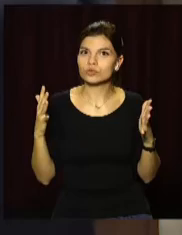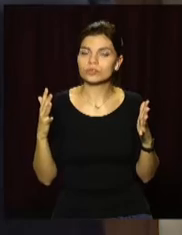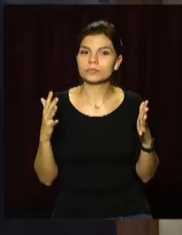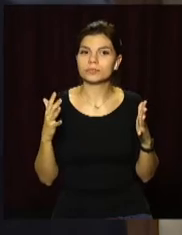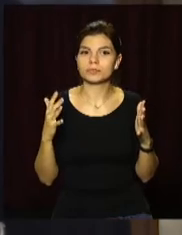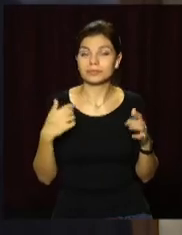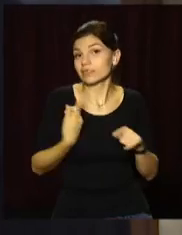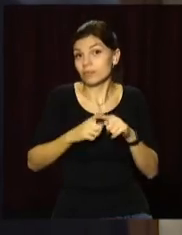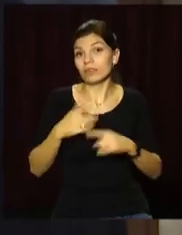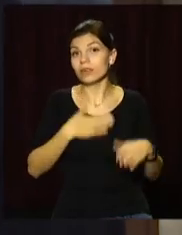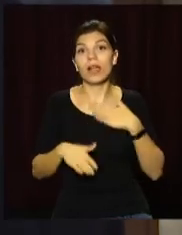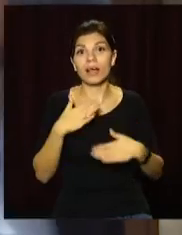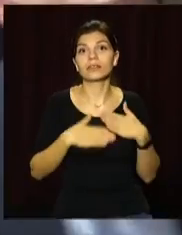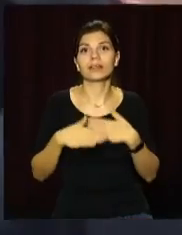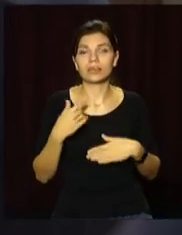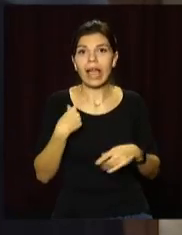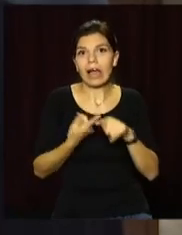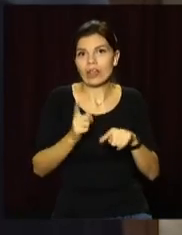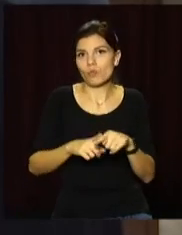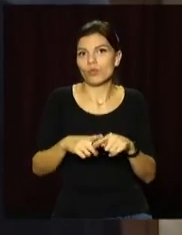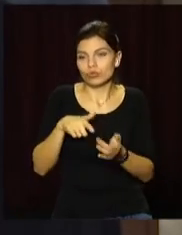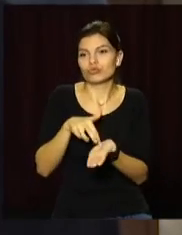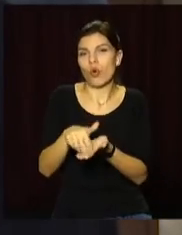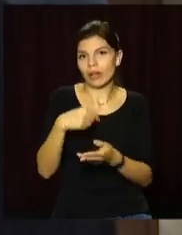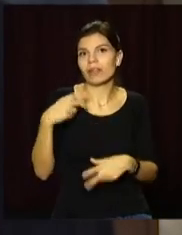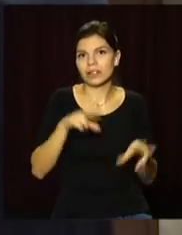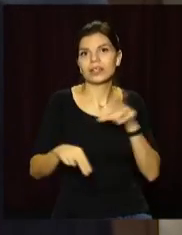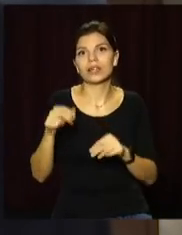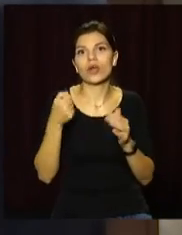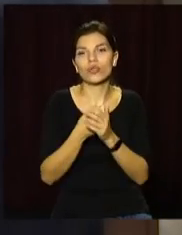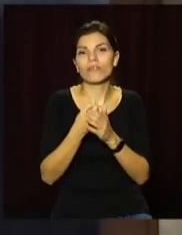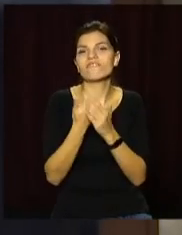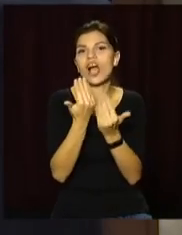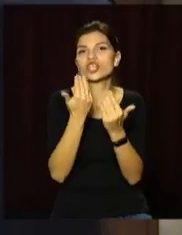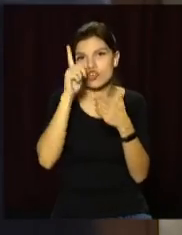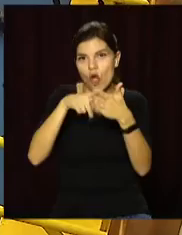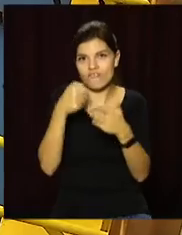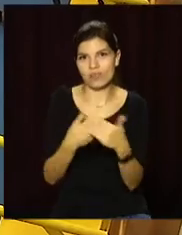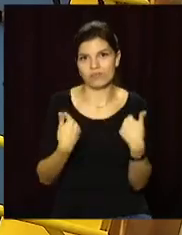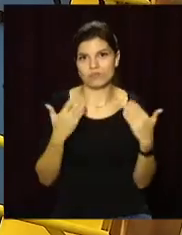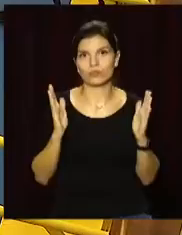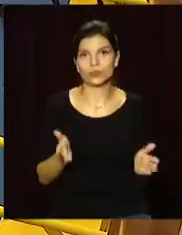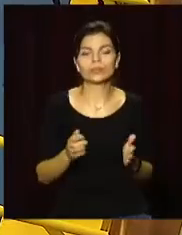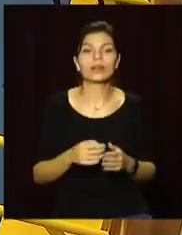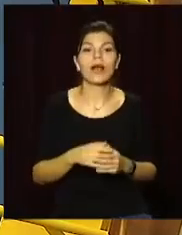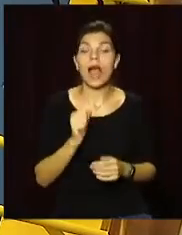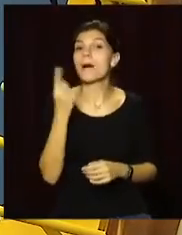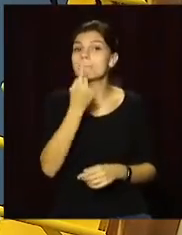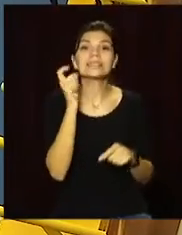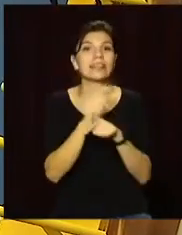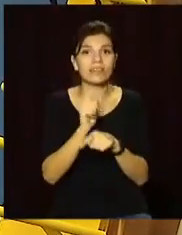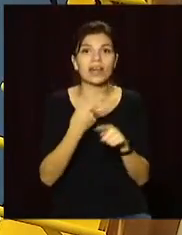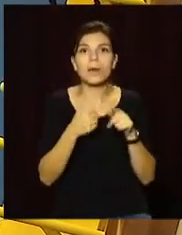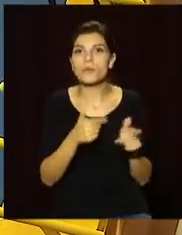Я цьому рад, як цьому йшов. Я сподіваюся вправдати довір'я і люди будуть доволісти. А першочергове завдання –